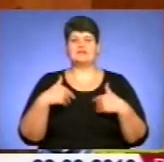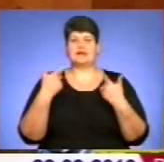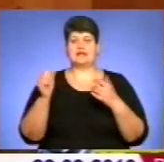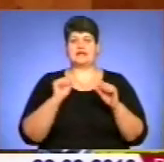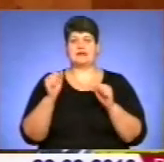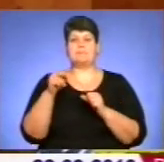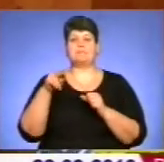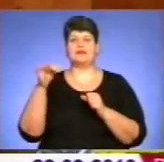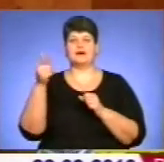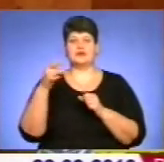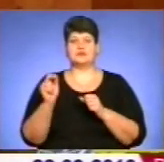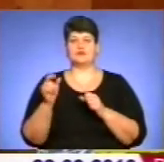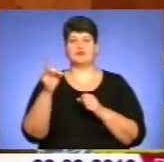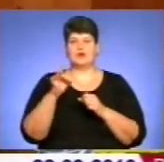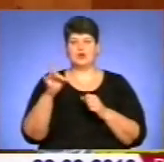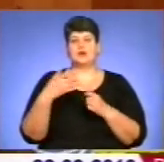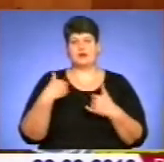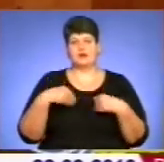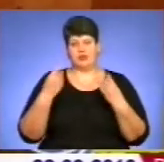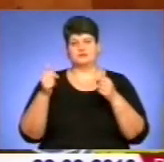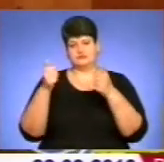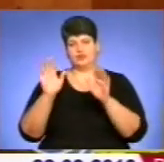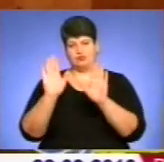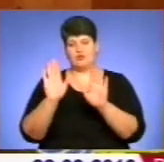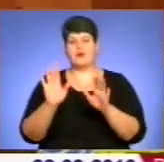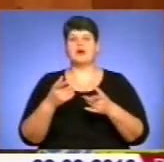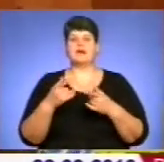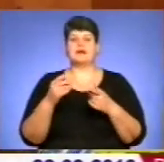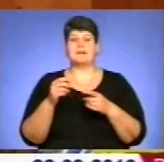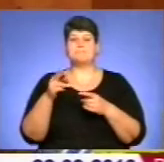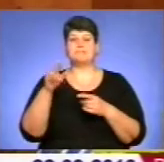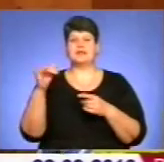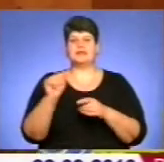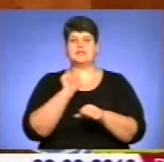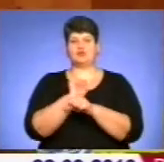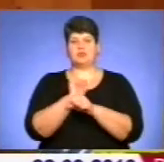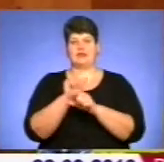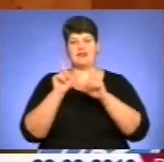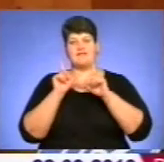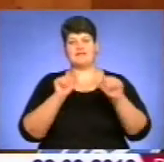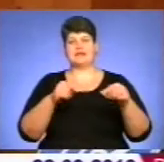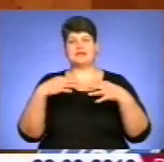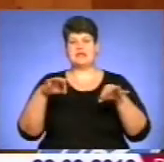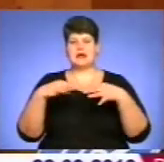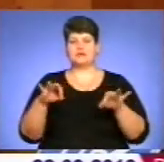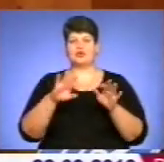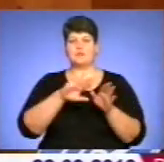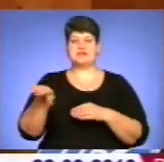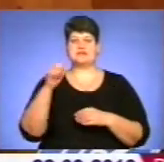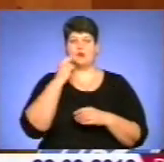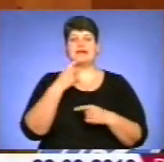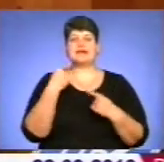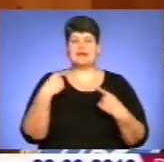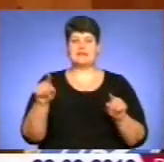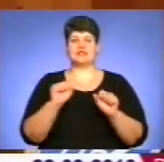сказав, дав добро, і Підгайці при зупинях зараз виїзд після обіду, транспортну, ну і відповідно інші керівники,